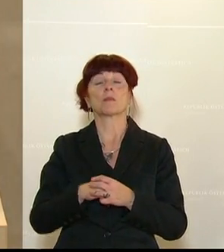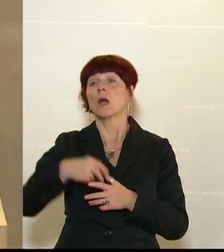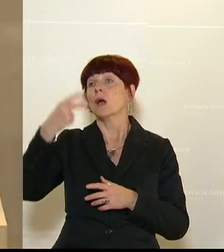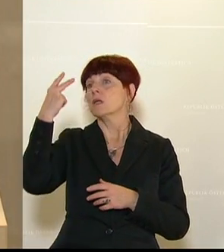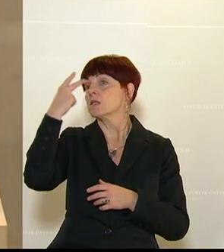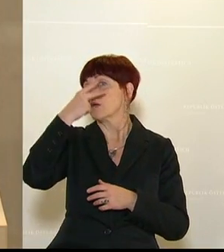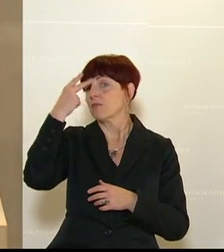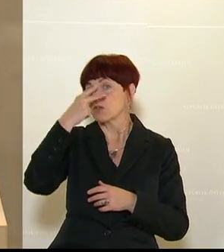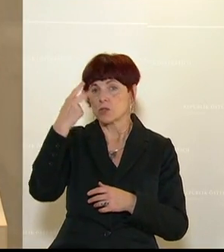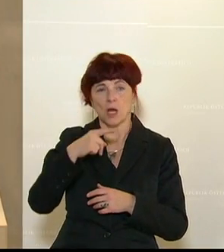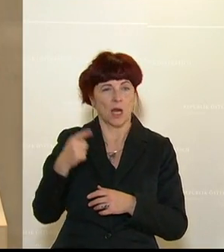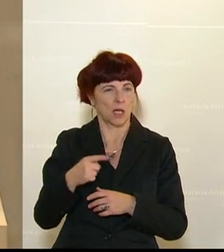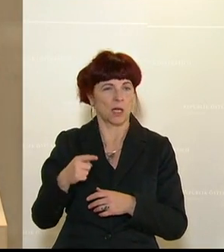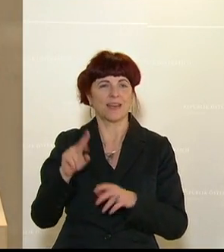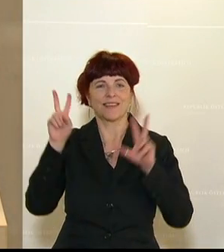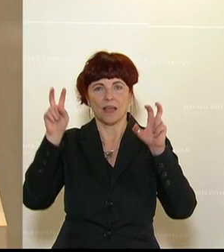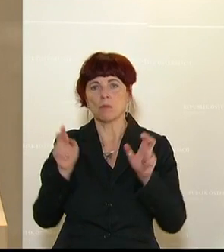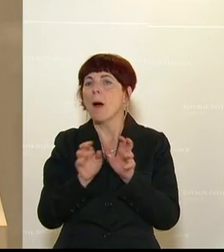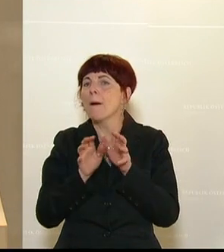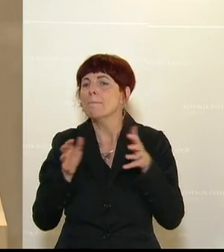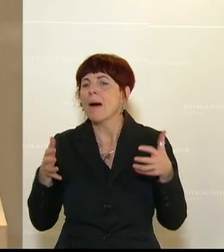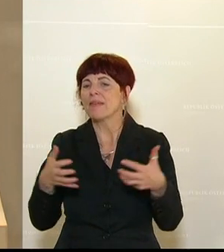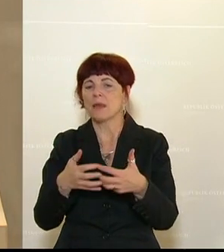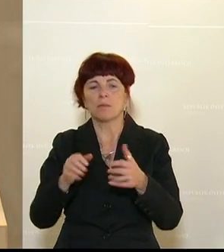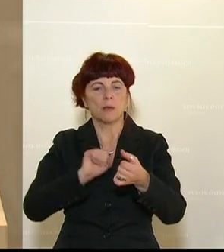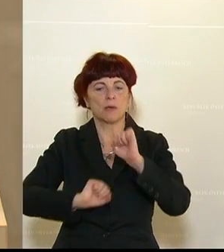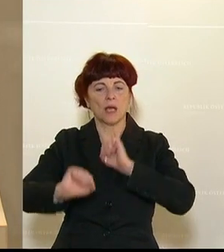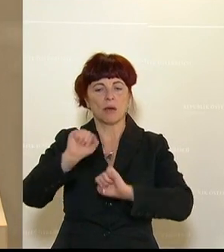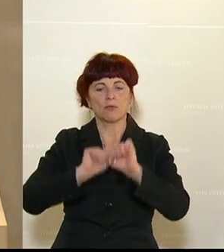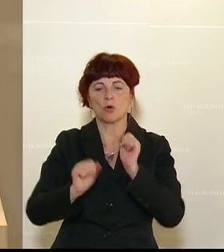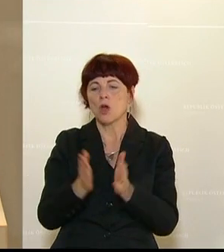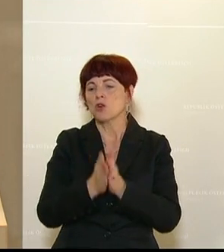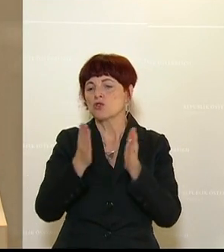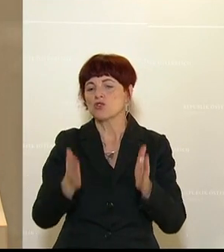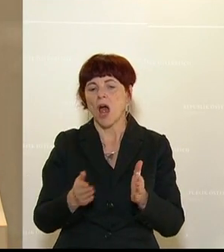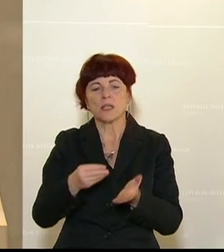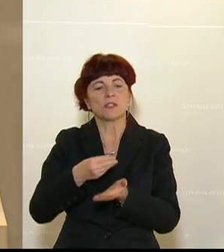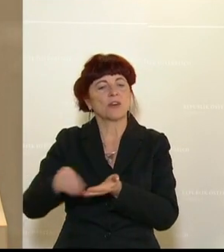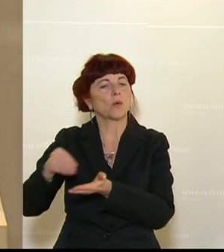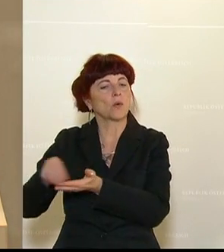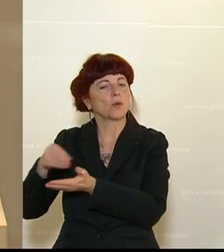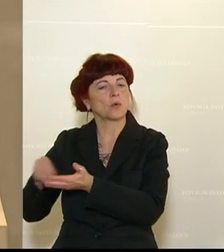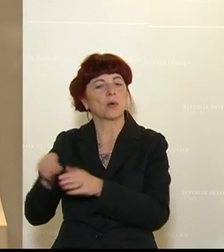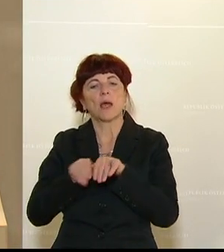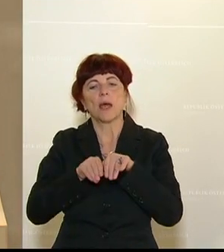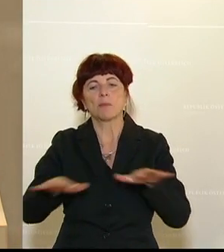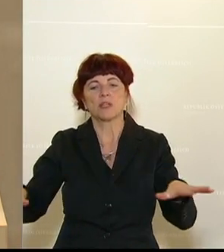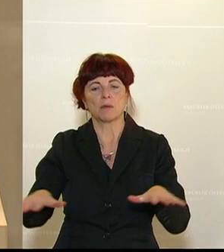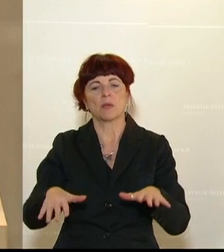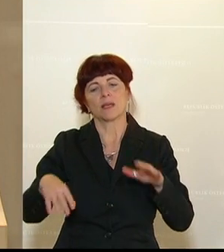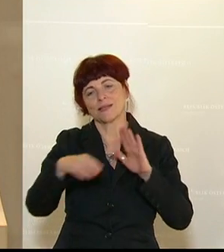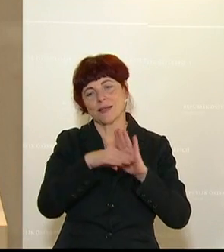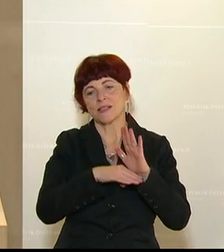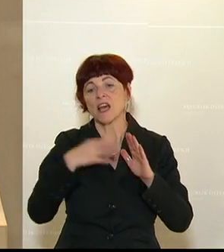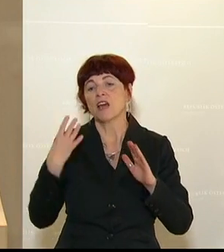Natürlich insbesondere zur Pandemiebekämpfung, zur Schadensvergütung nach dem Epidemiegesetz und so weiter. Die 426 Millionen Euro haben wir